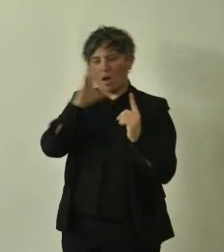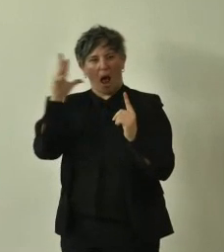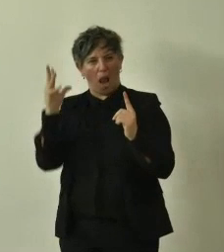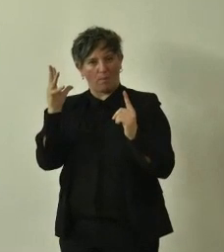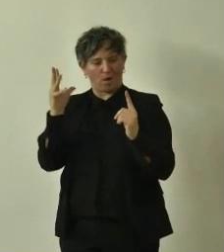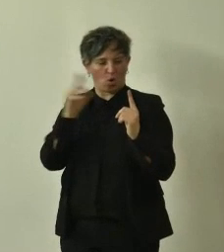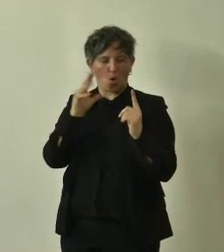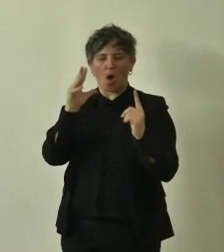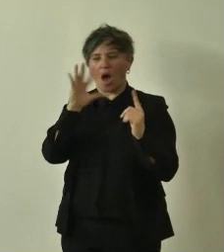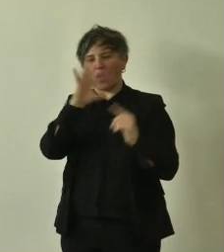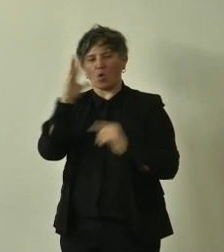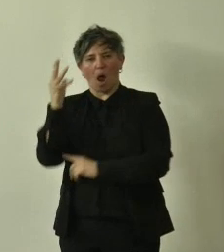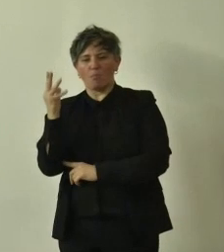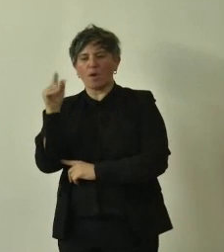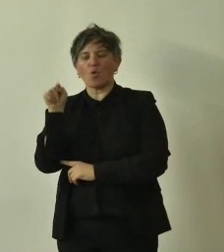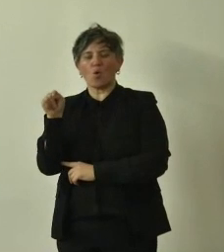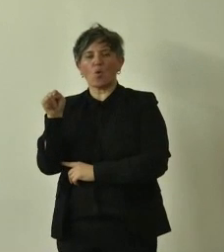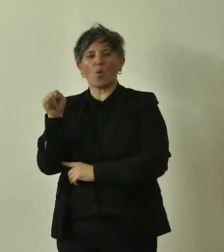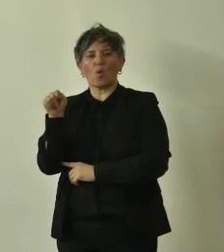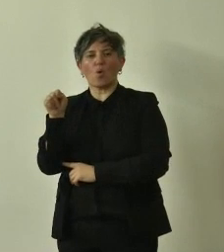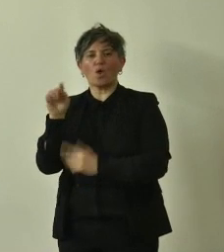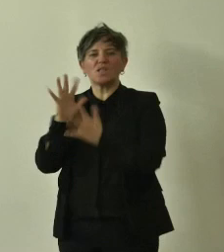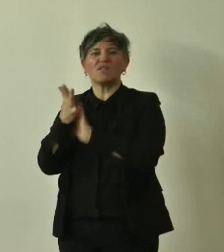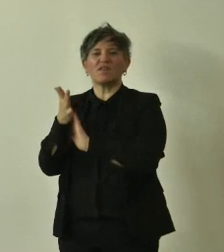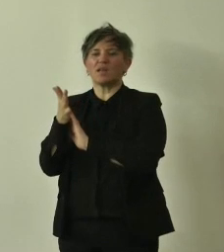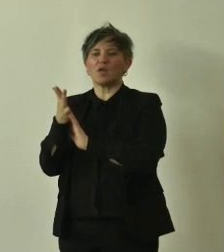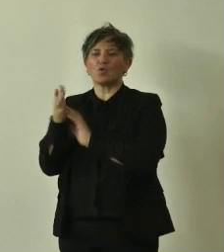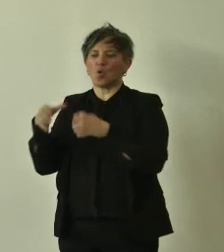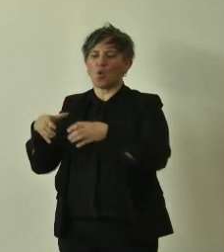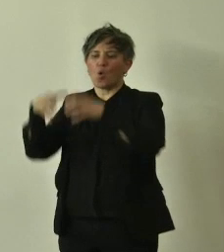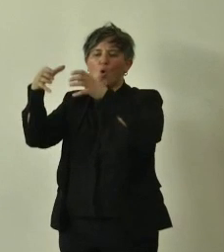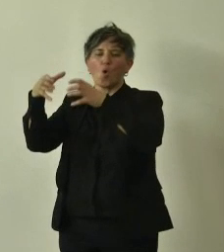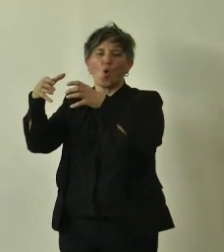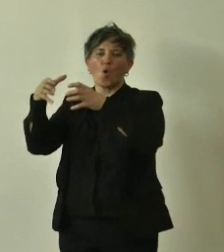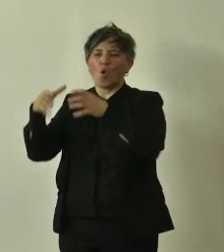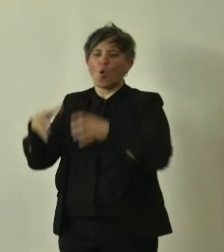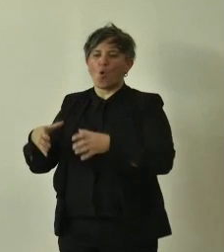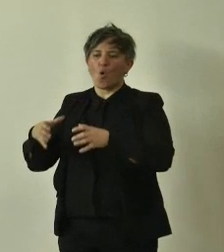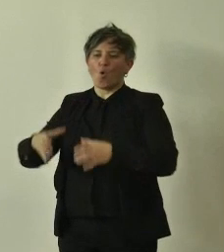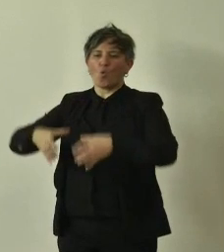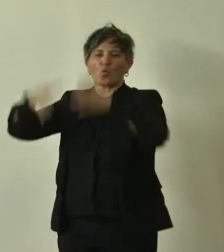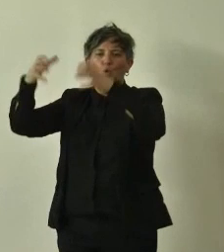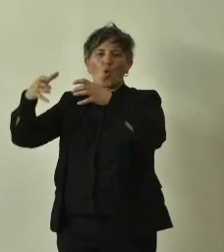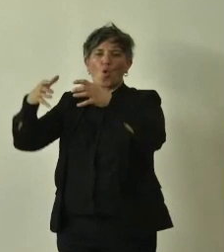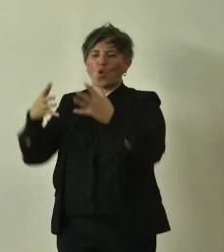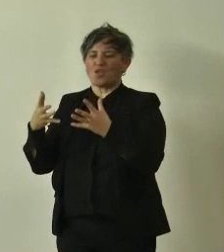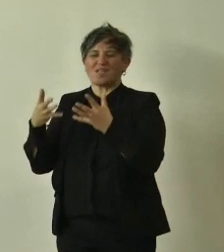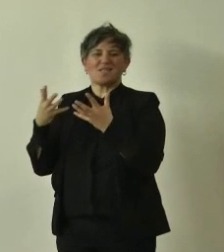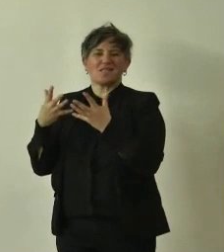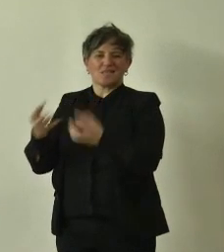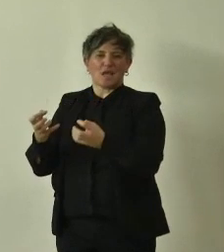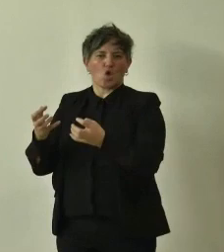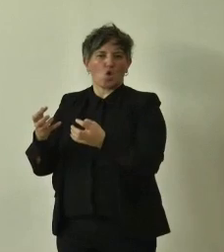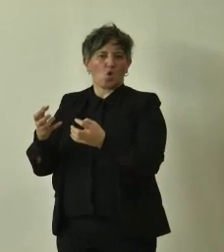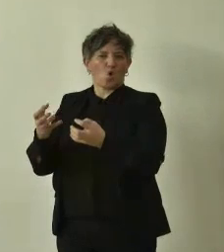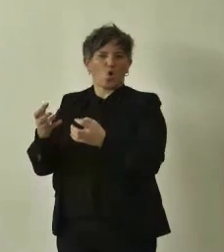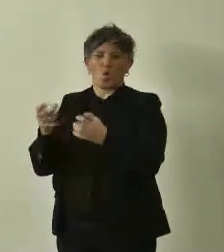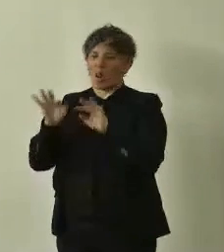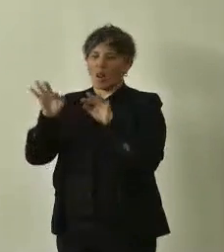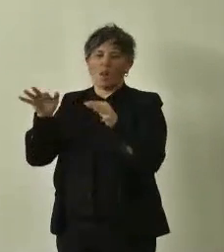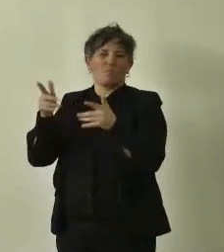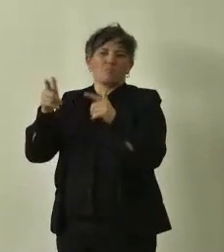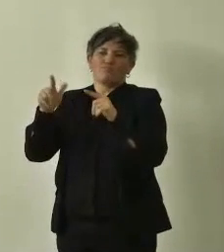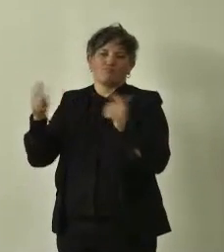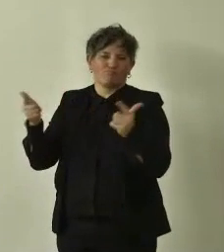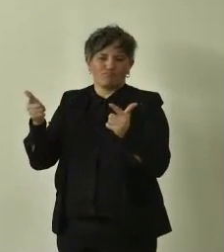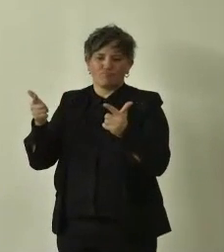sfondo al momento è un tronco rinsecchito alleggerito delle branche laterali ancora in piedi finché resiste è in mezzo